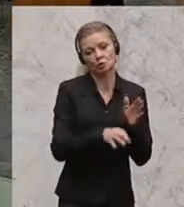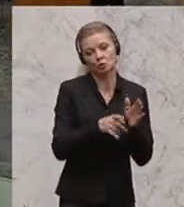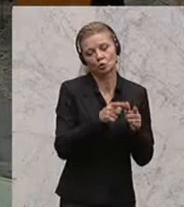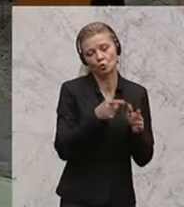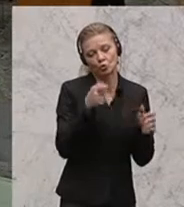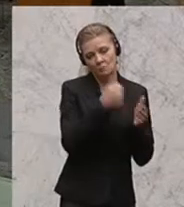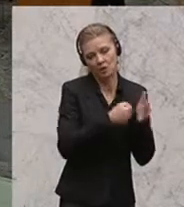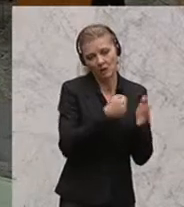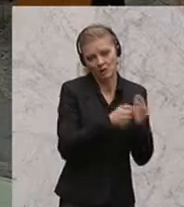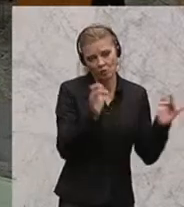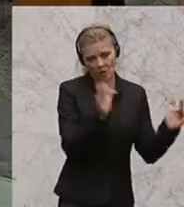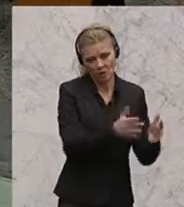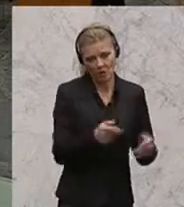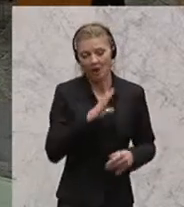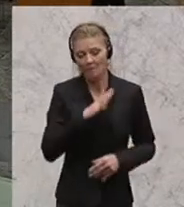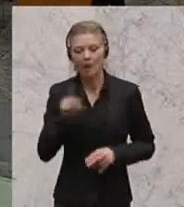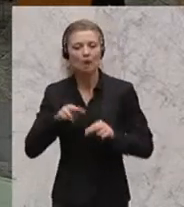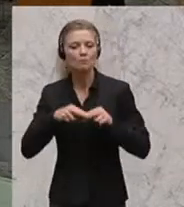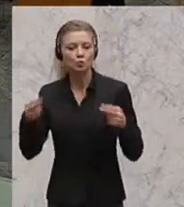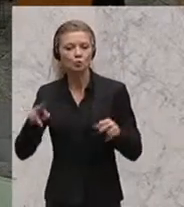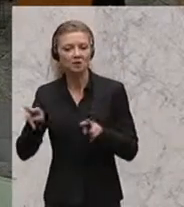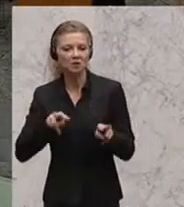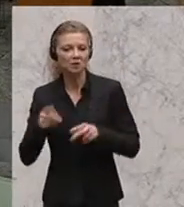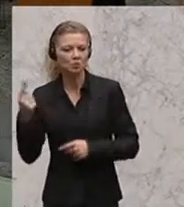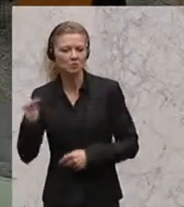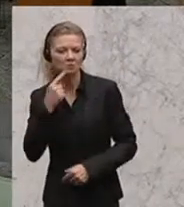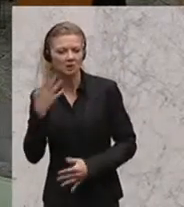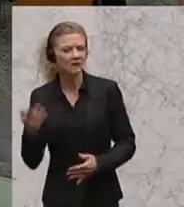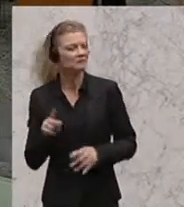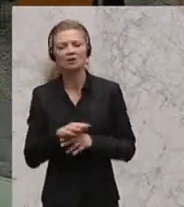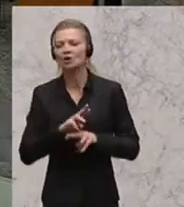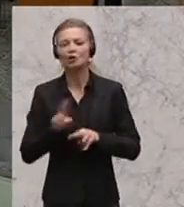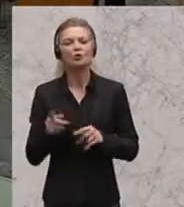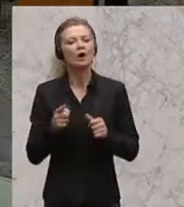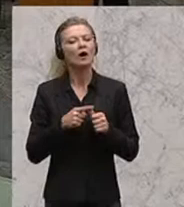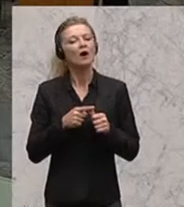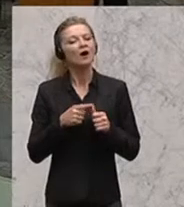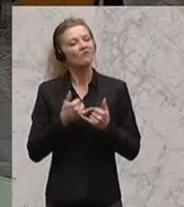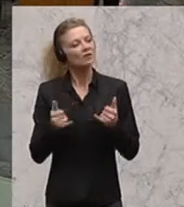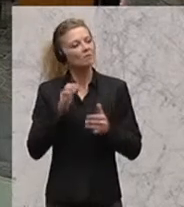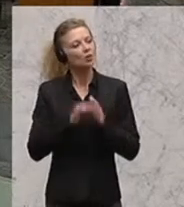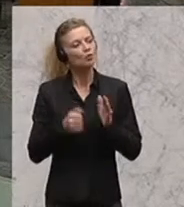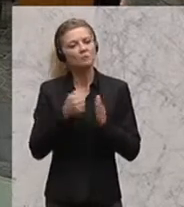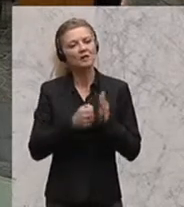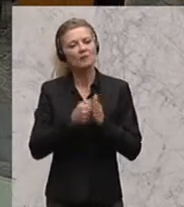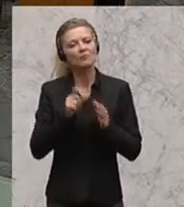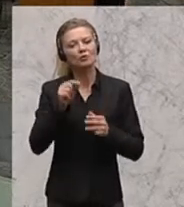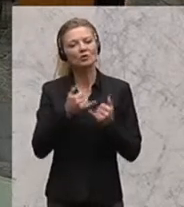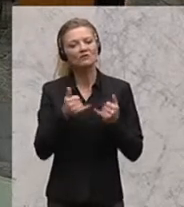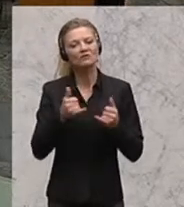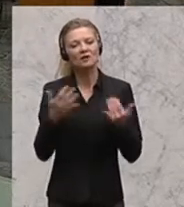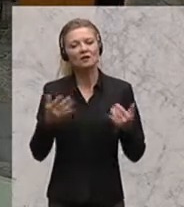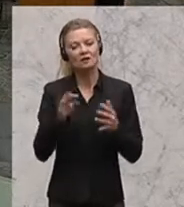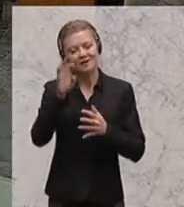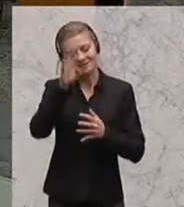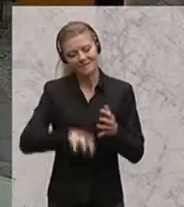Bundesregierung ist Betrugsbekämpfung jedoch die Einführung der Registrierkassenpflicht. Ich möchte heute auch darauf hinweisen,